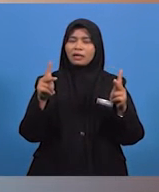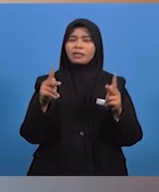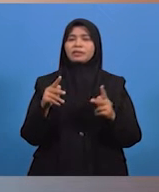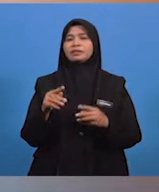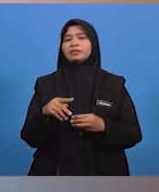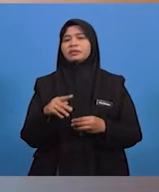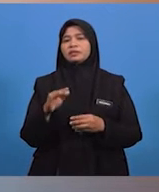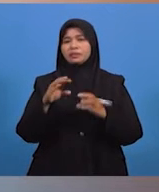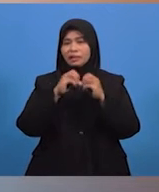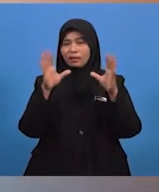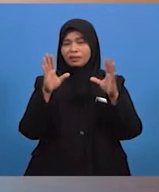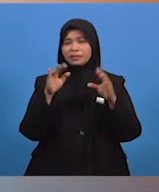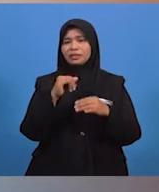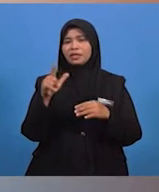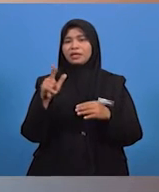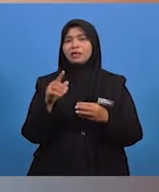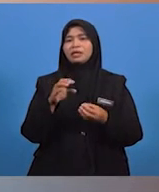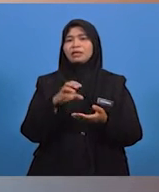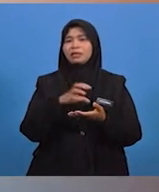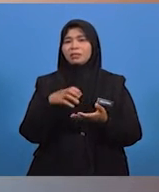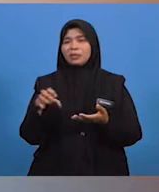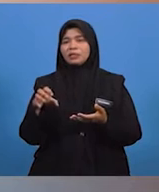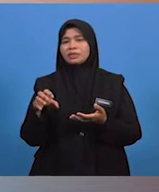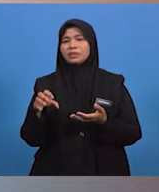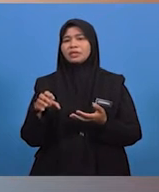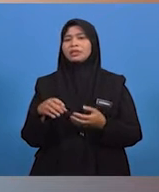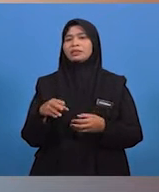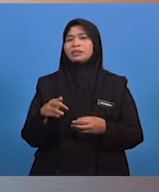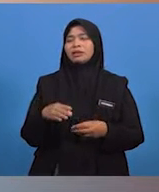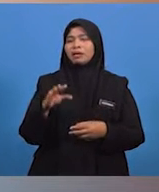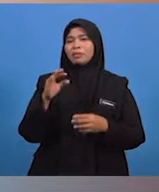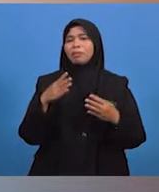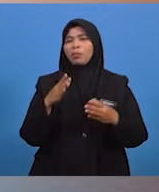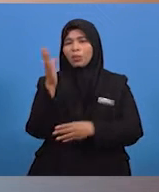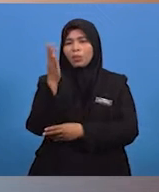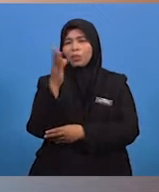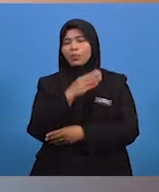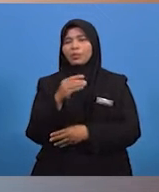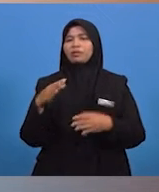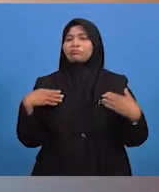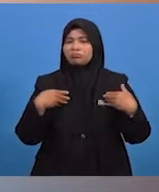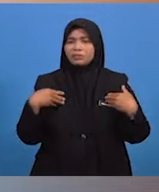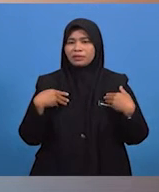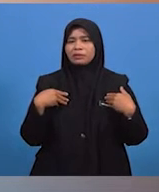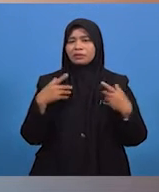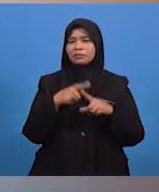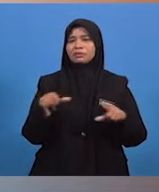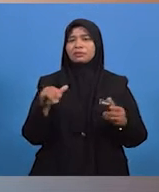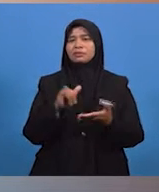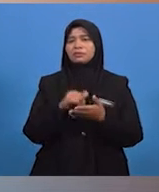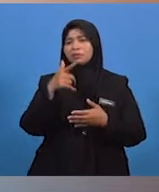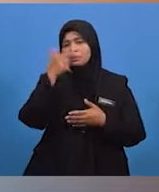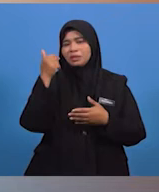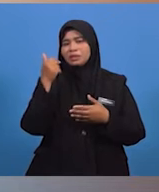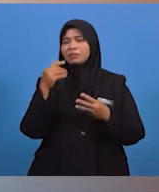ketara kepada alam sekitar ialah Kemusnahan habitat flora dan fauna Yang menyebabkan flora dan